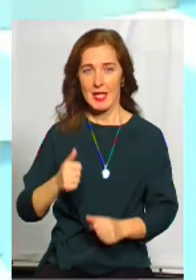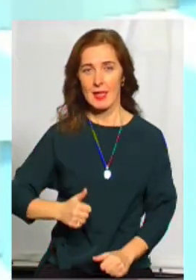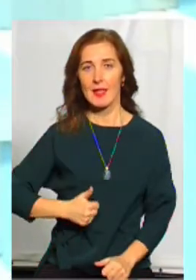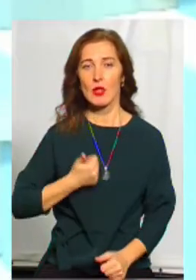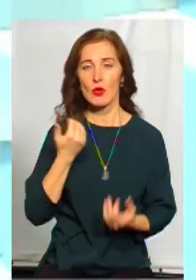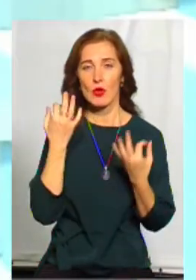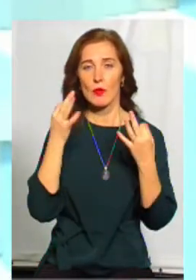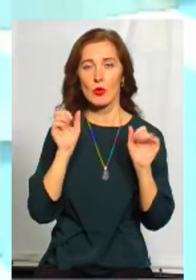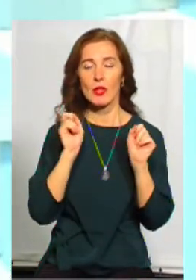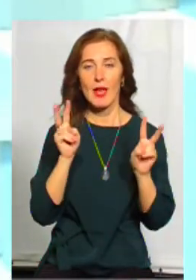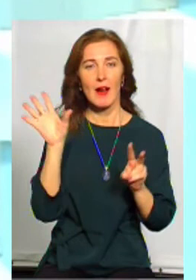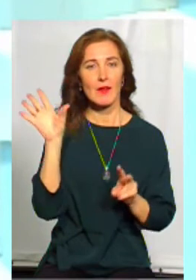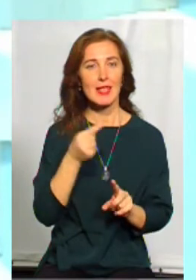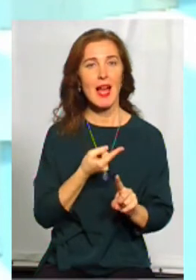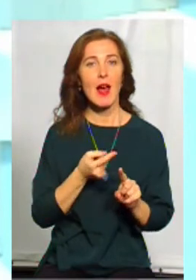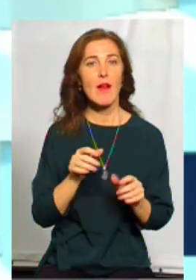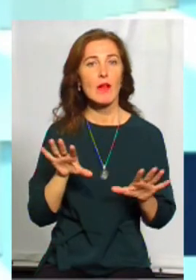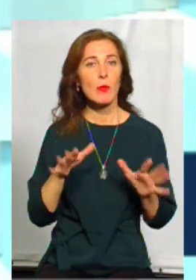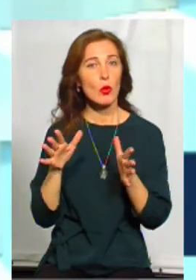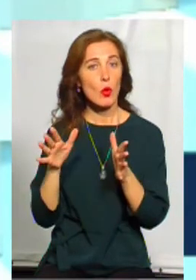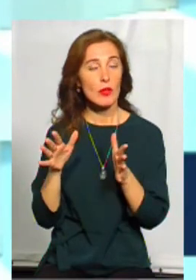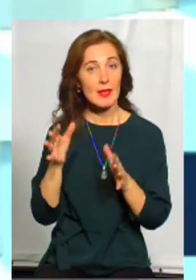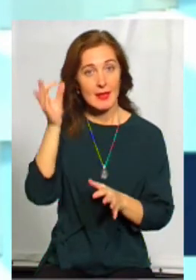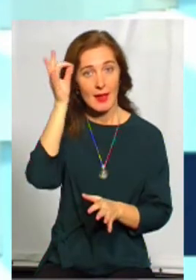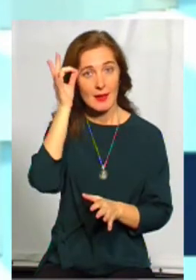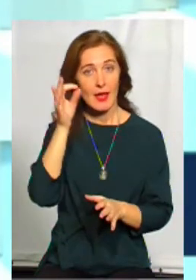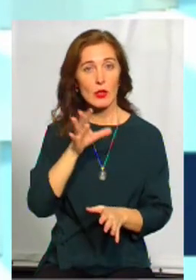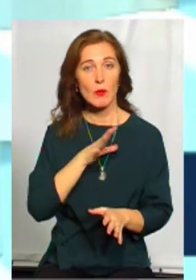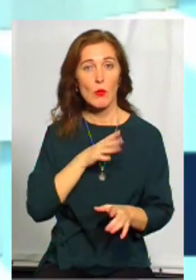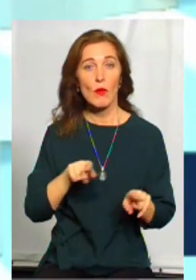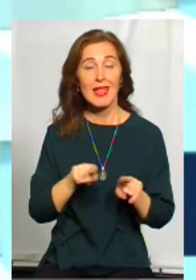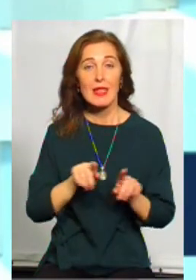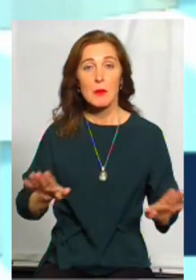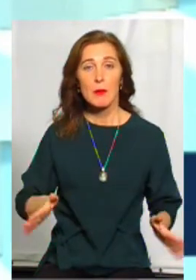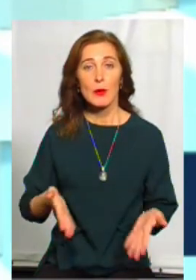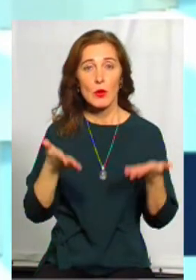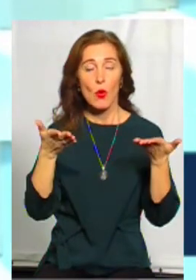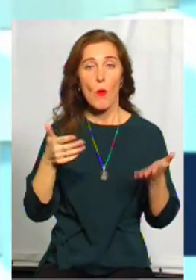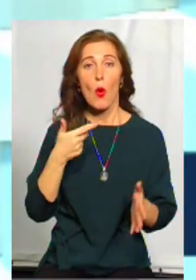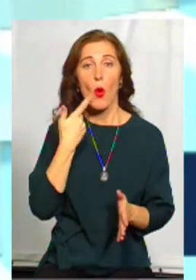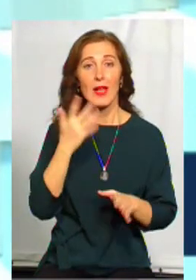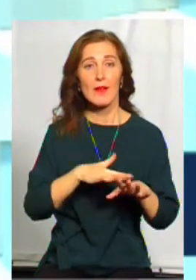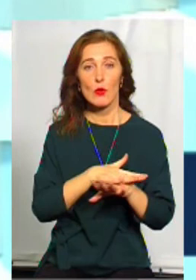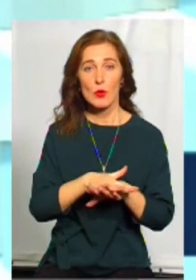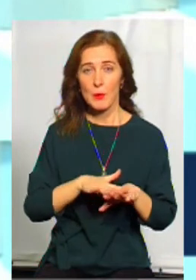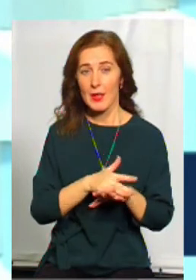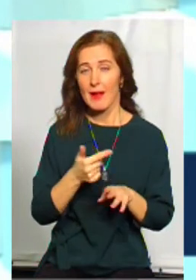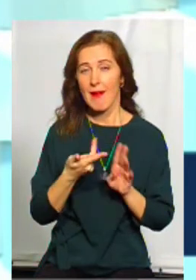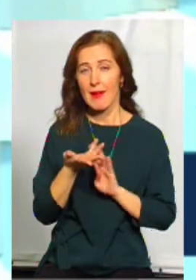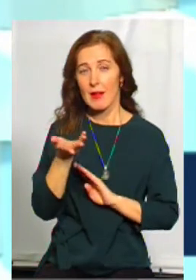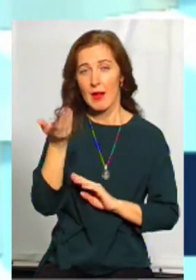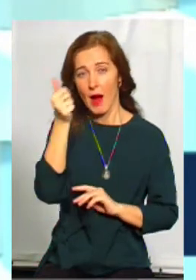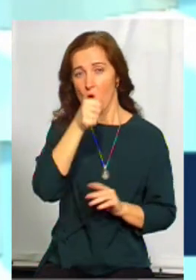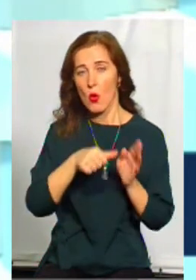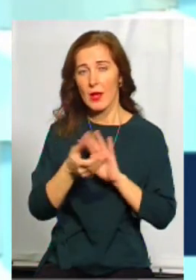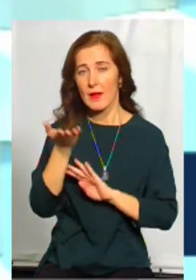Як це все відбулося? За допомогою соціальних мереж. Згадайте. Тоді саме був такий підйом, коли в суспільстві цих декілька років тому